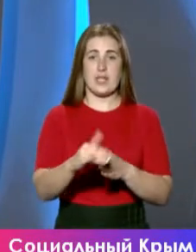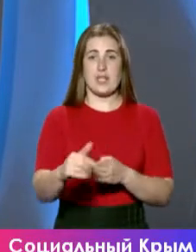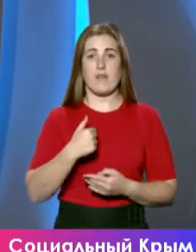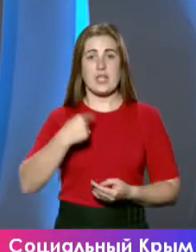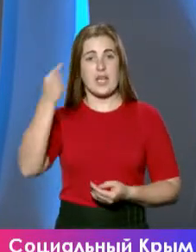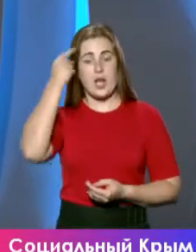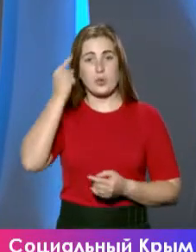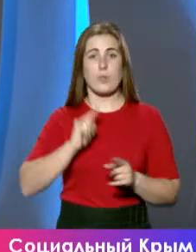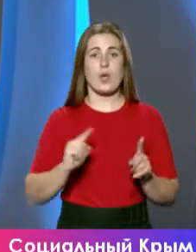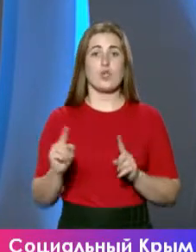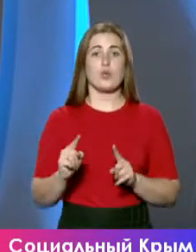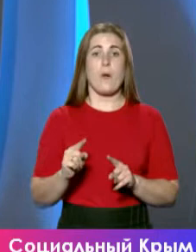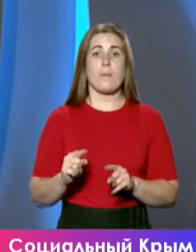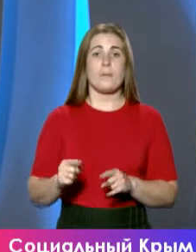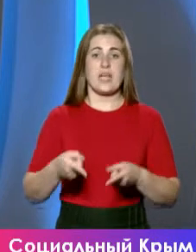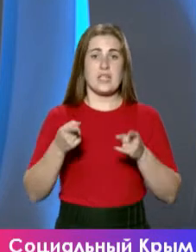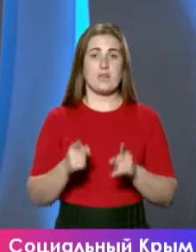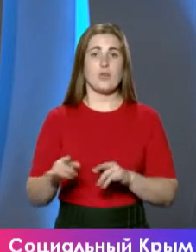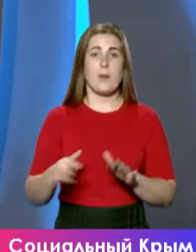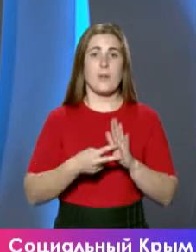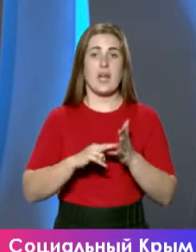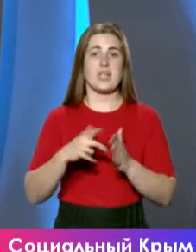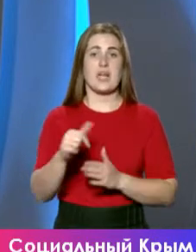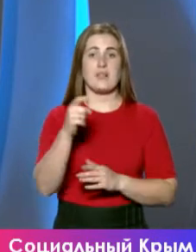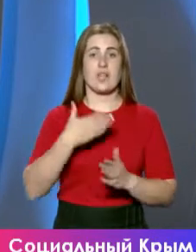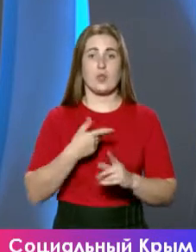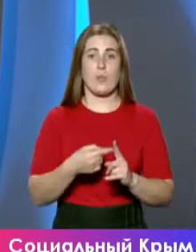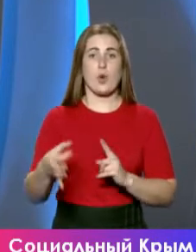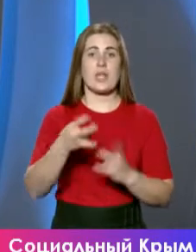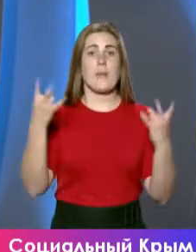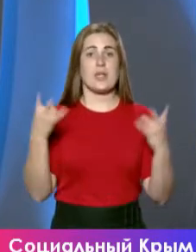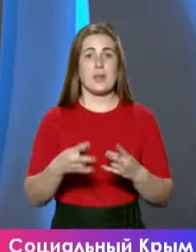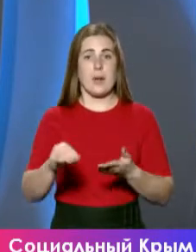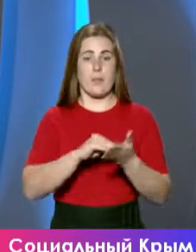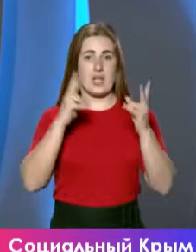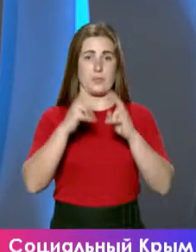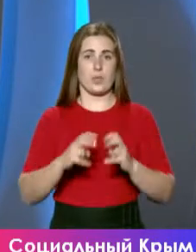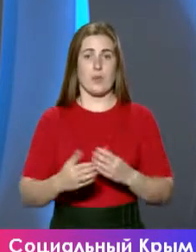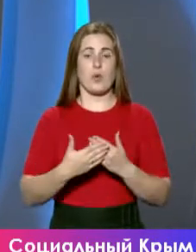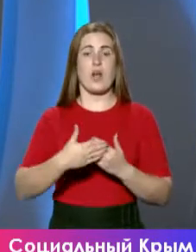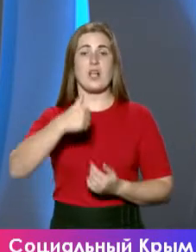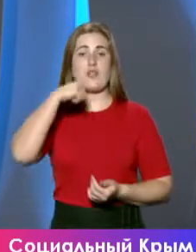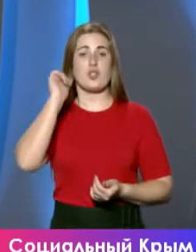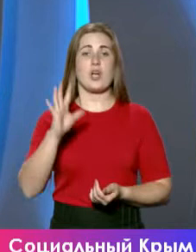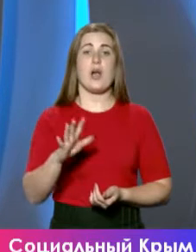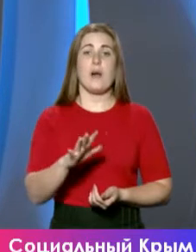думаю, что действующий уже план газификации нашего полуострова необходимо пересмотреть. Потому что вот буквально вчера был